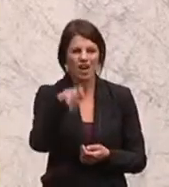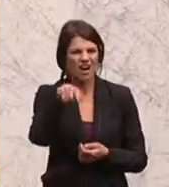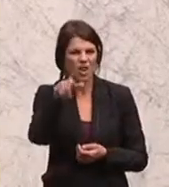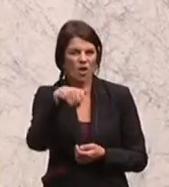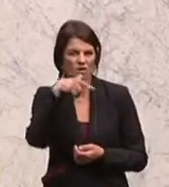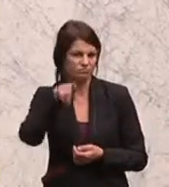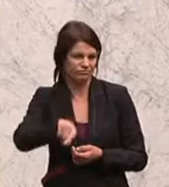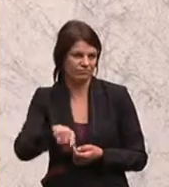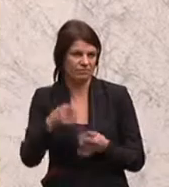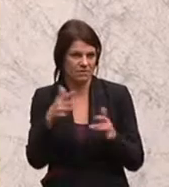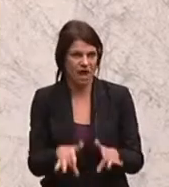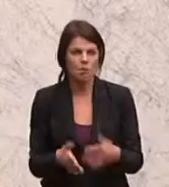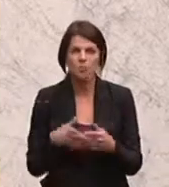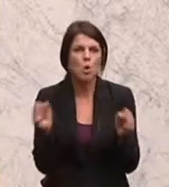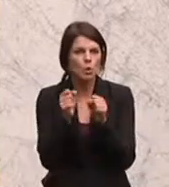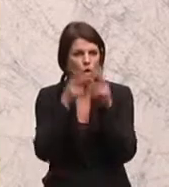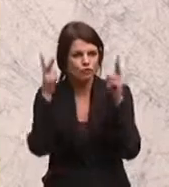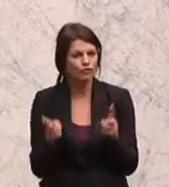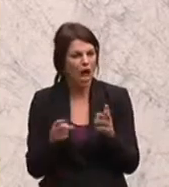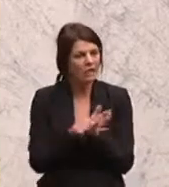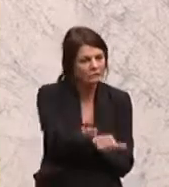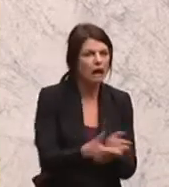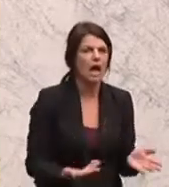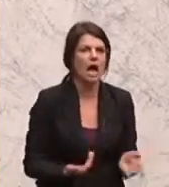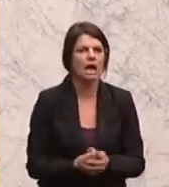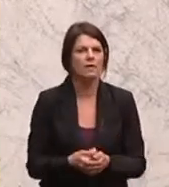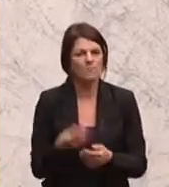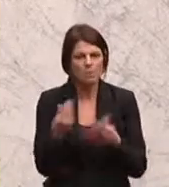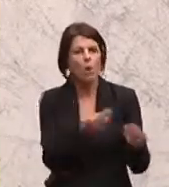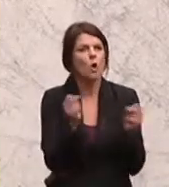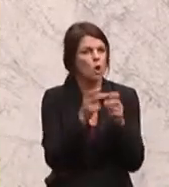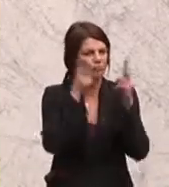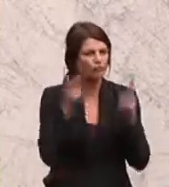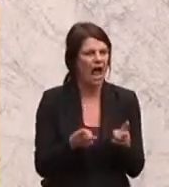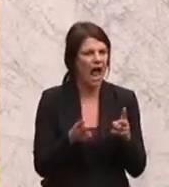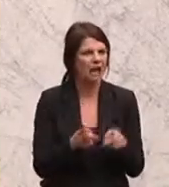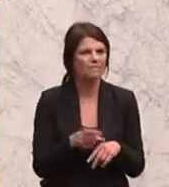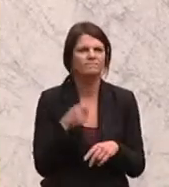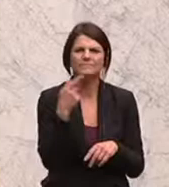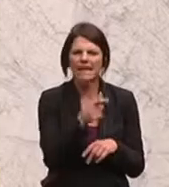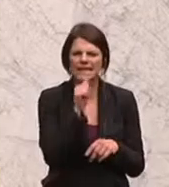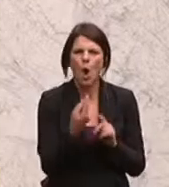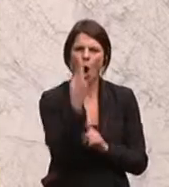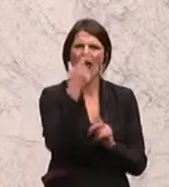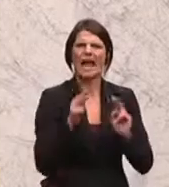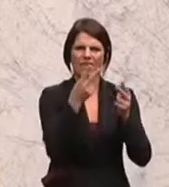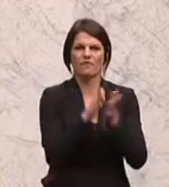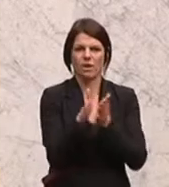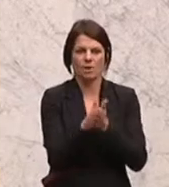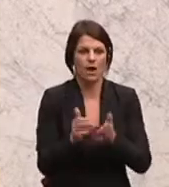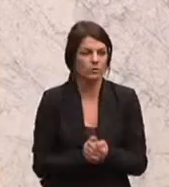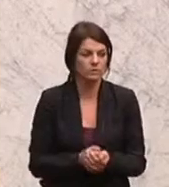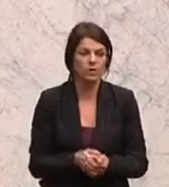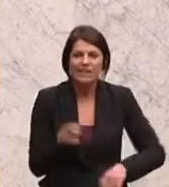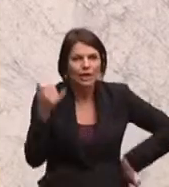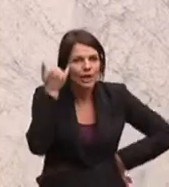Personen Kühlschränke, damit sie dort Kühlschränke bekommen, also die nicht mehr so einen Energieverbrauch haben. Ist ja